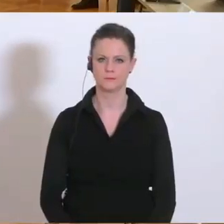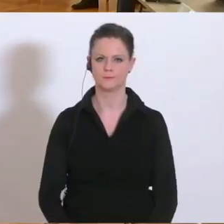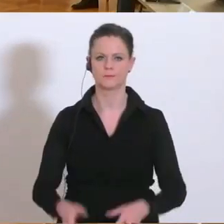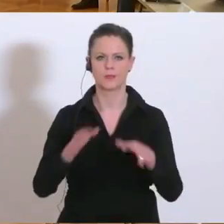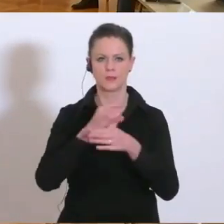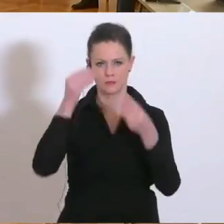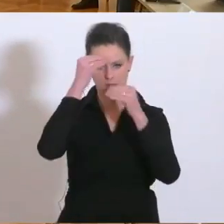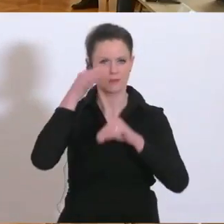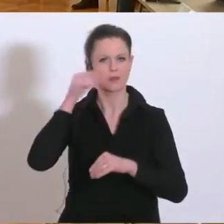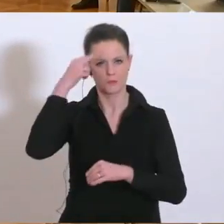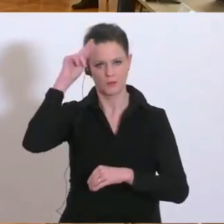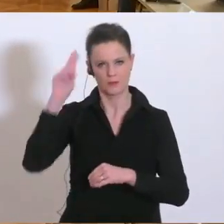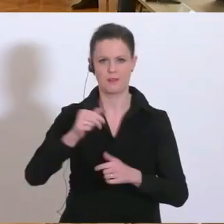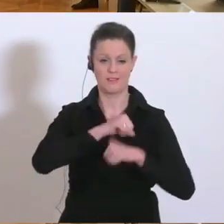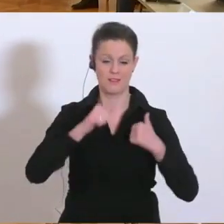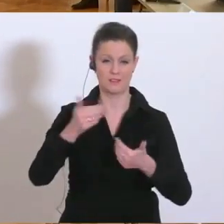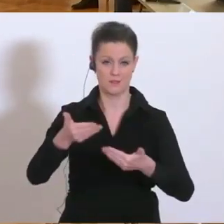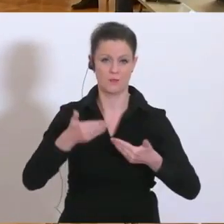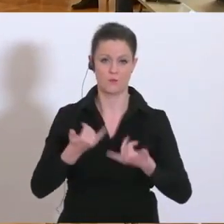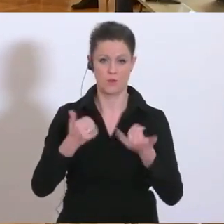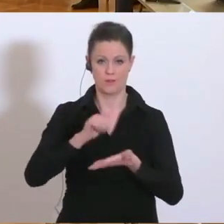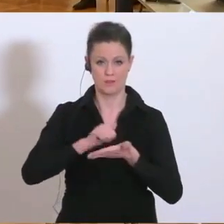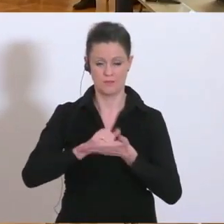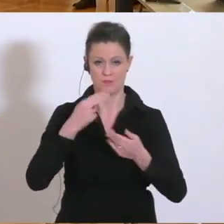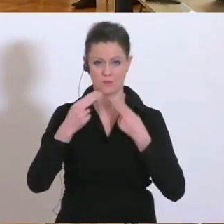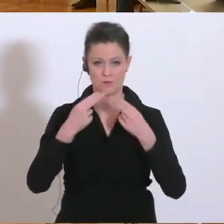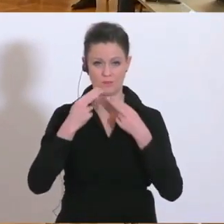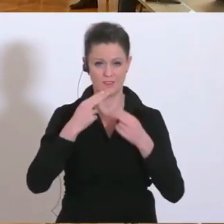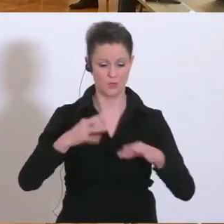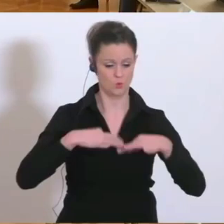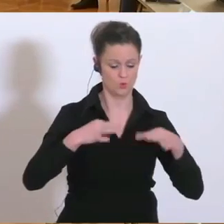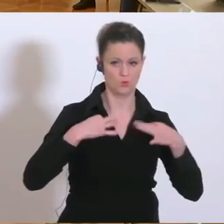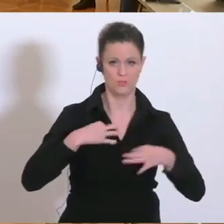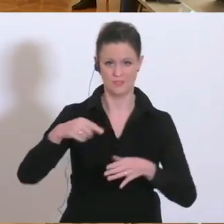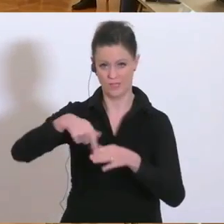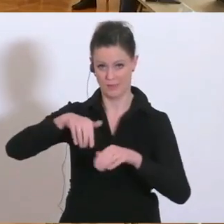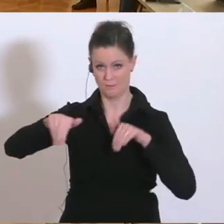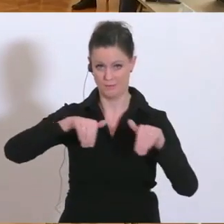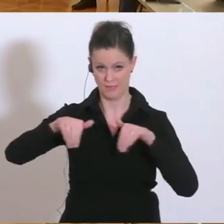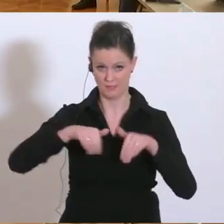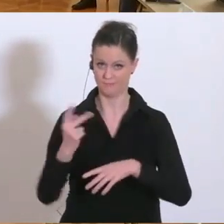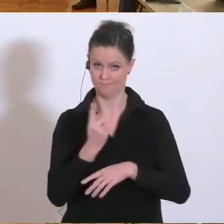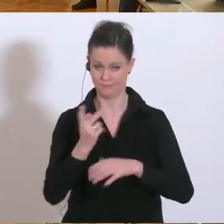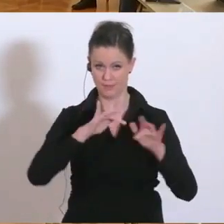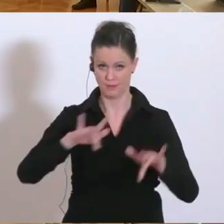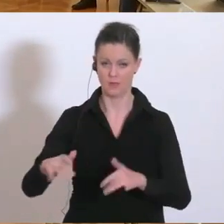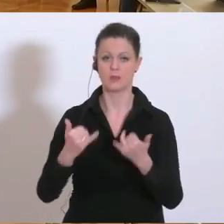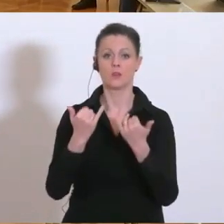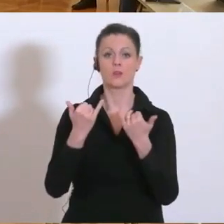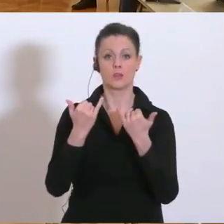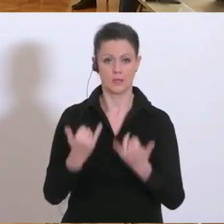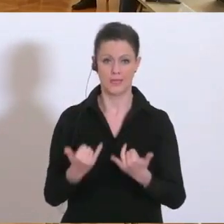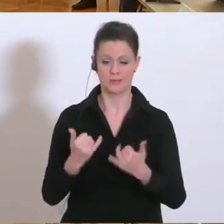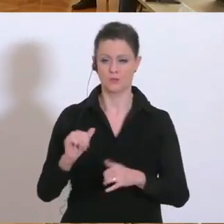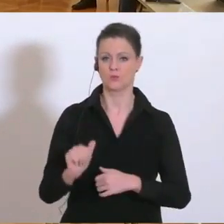Sehr geehrte Damen und Herren, herzlich willkommen zum Pressestatement mit Gesundheits- und Innenminister. Und als erstes ersuche ich um das Statement unseres Herrn